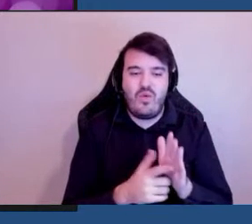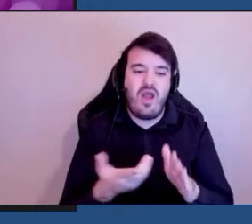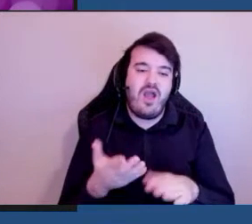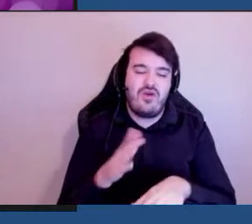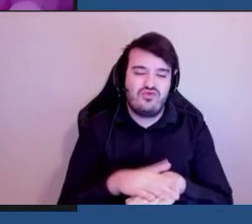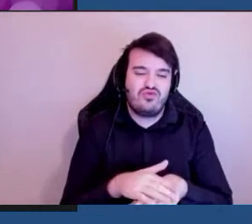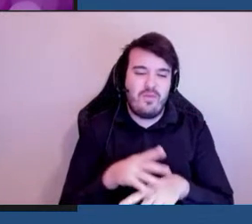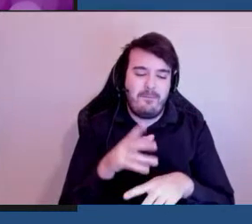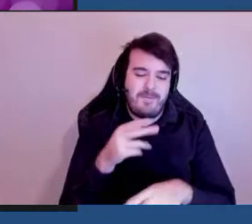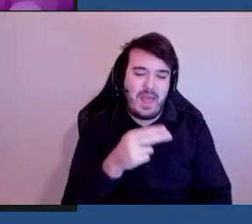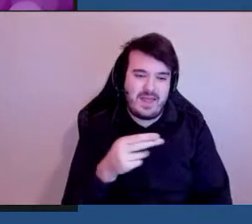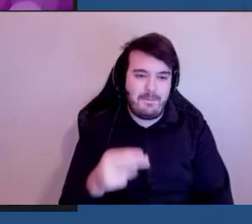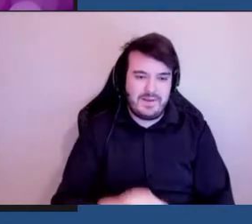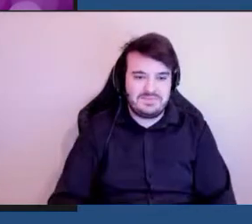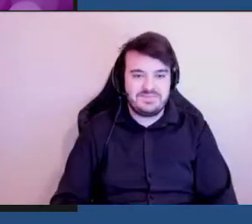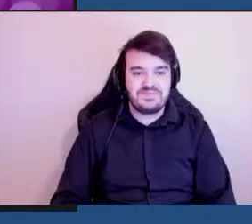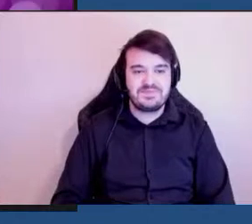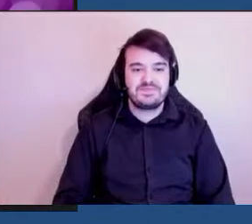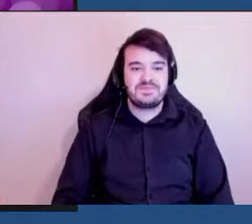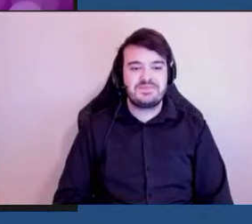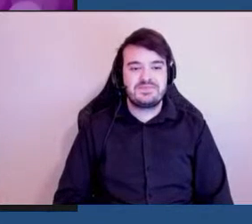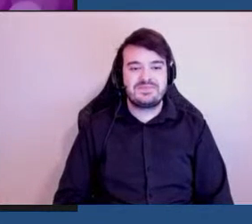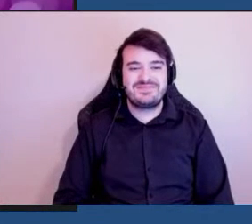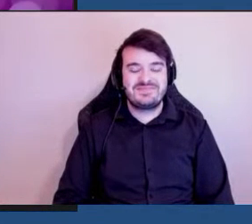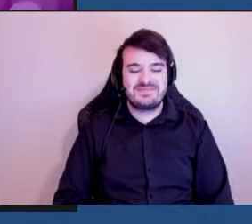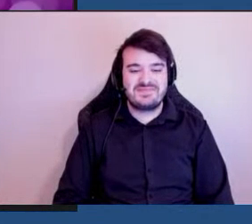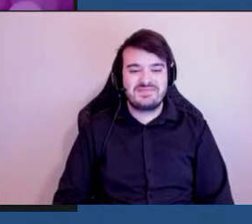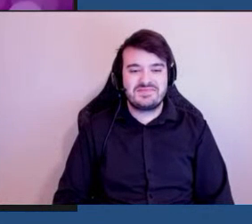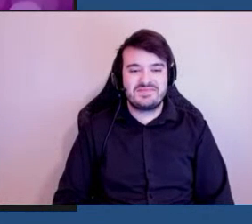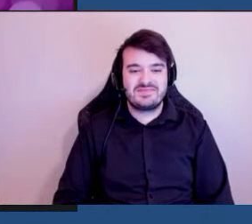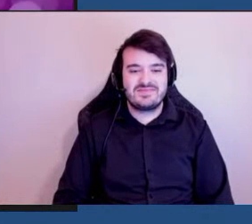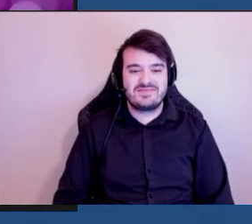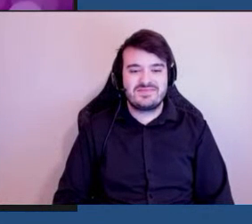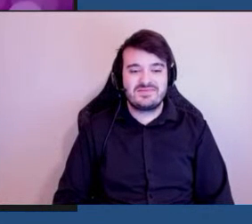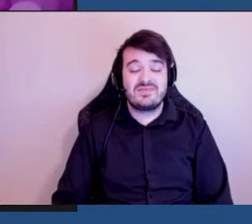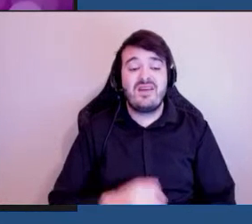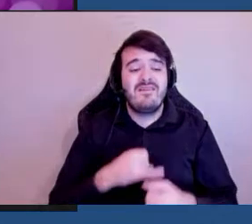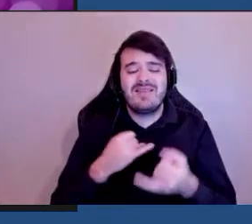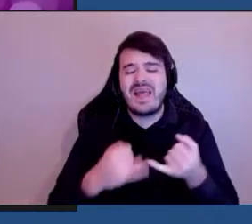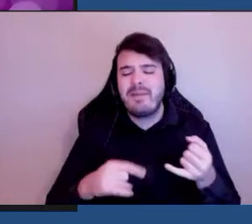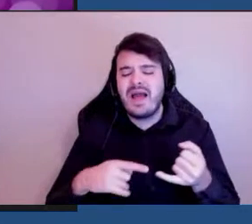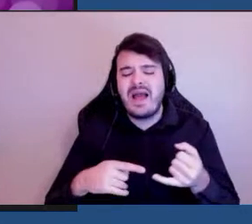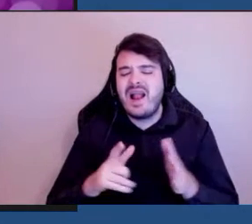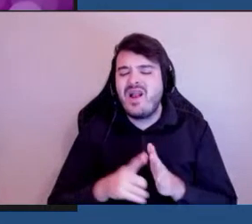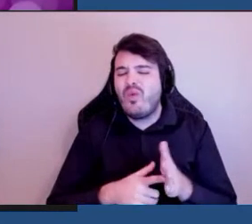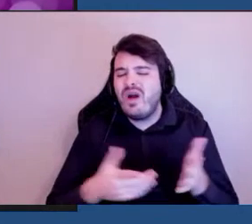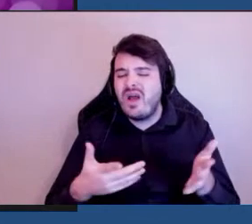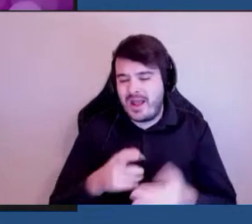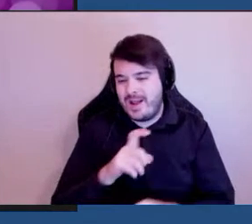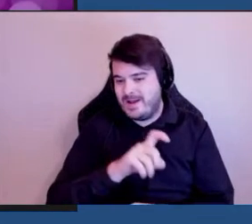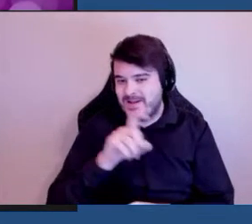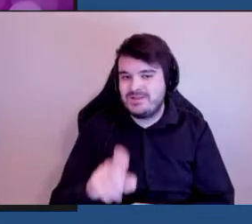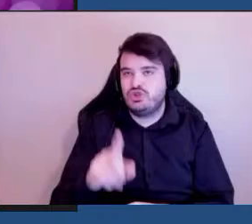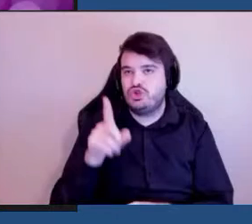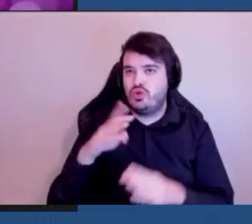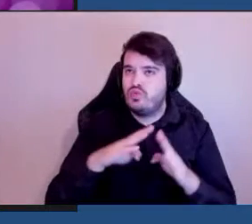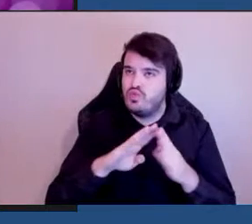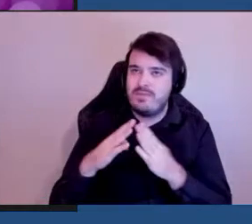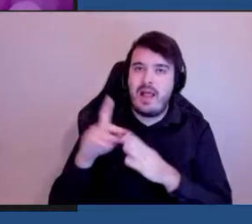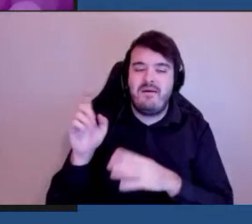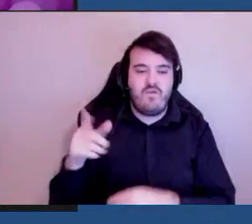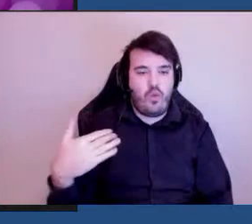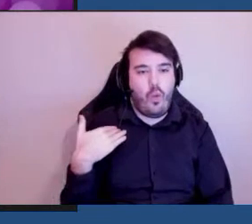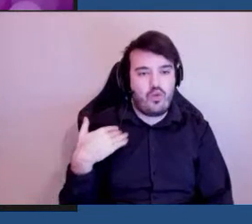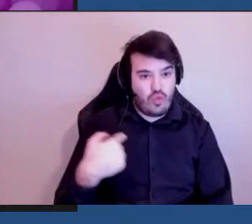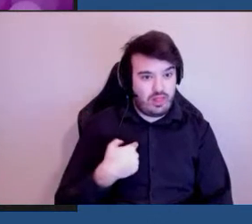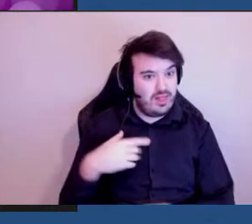'handicap. Alors, la loi finalement exige à ce que la municipalité nous consulte.